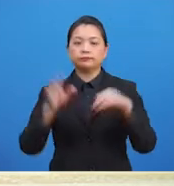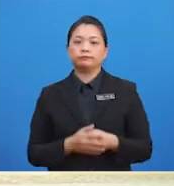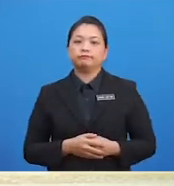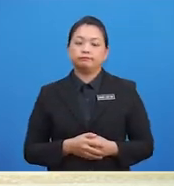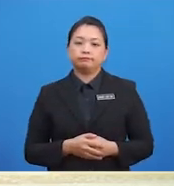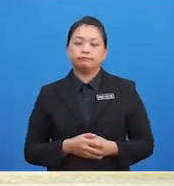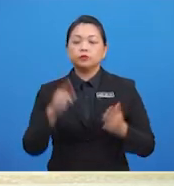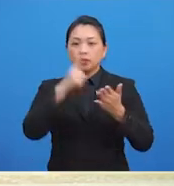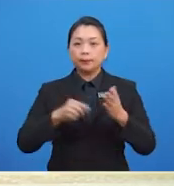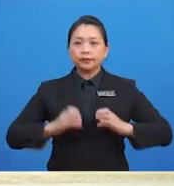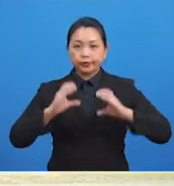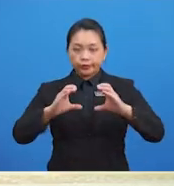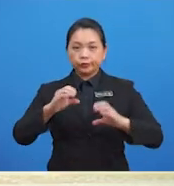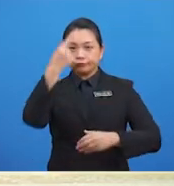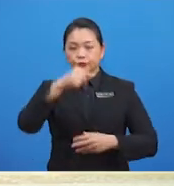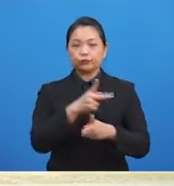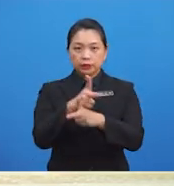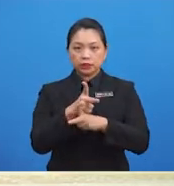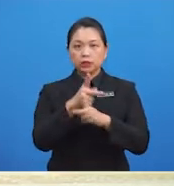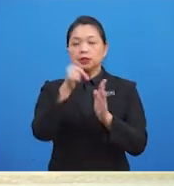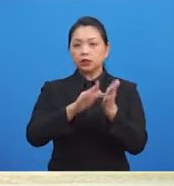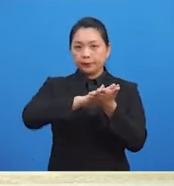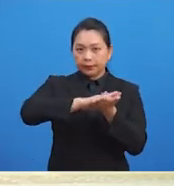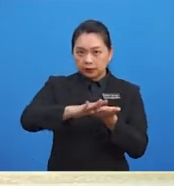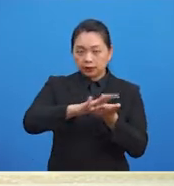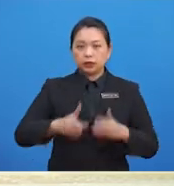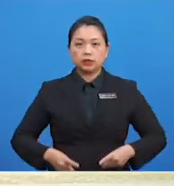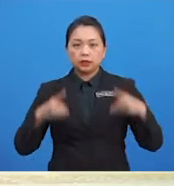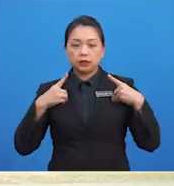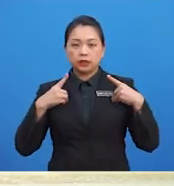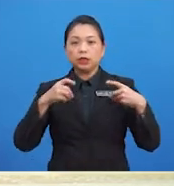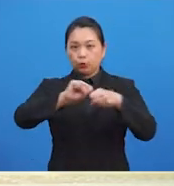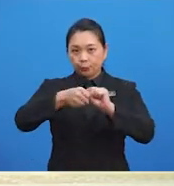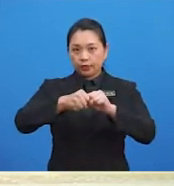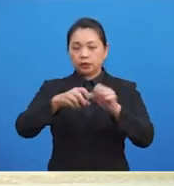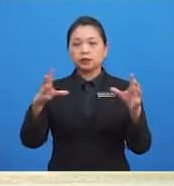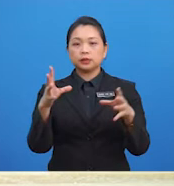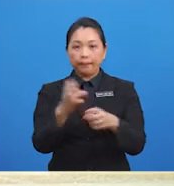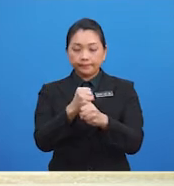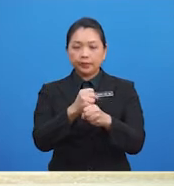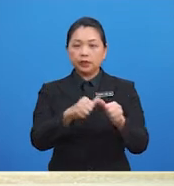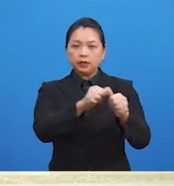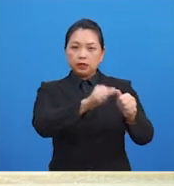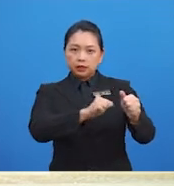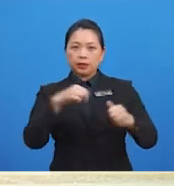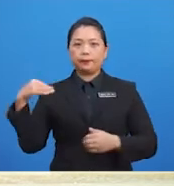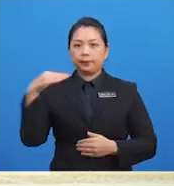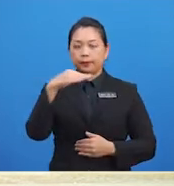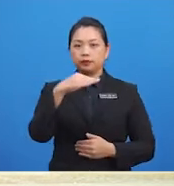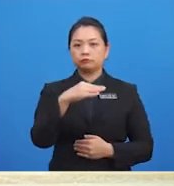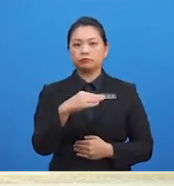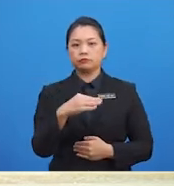-murid, apakah cara untuk menjaga kebersihan diri Supaya dapat mengelakkan kuman atau